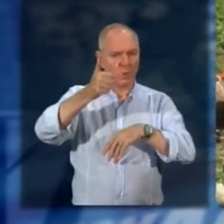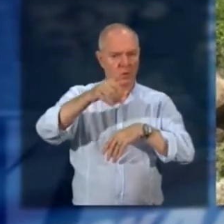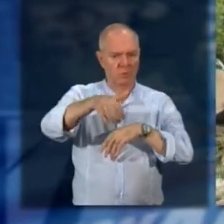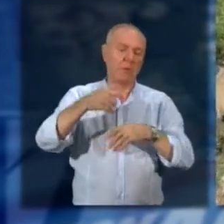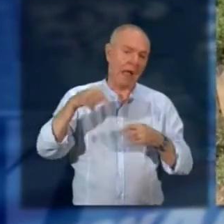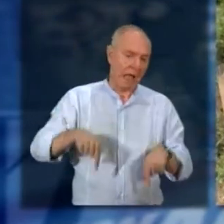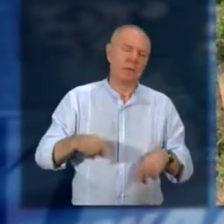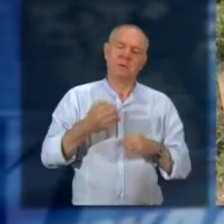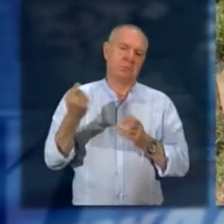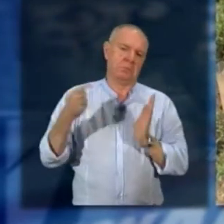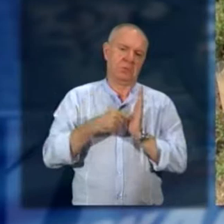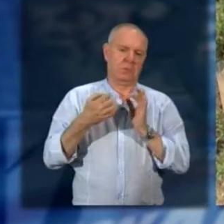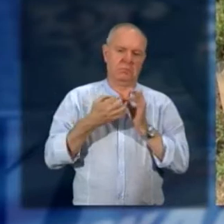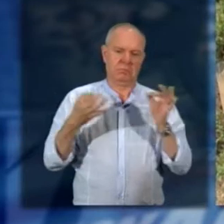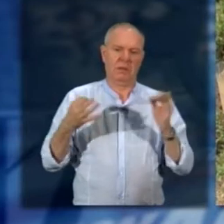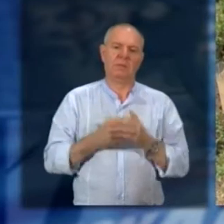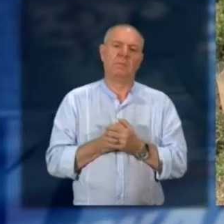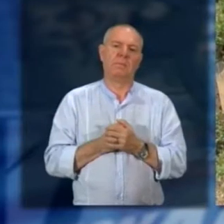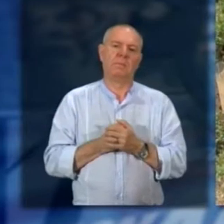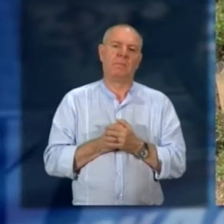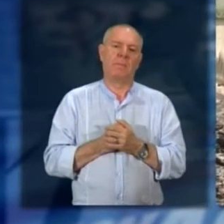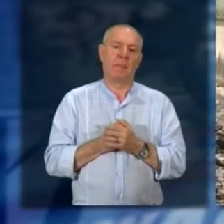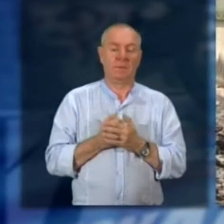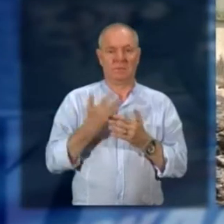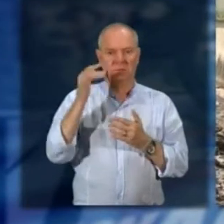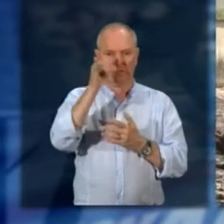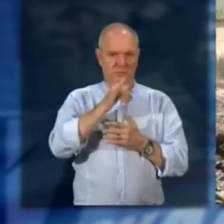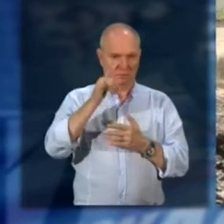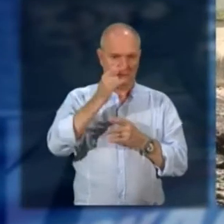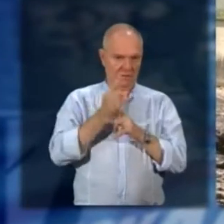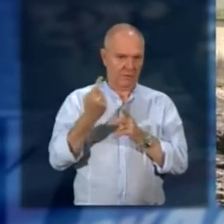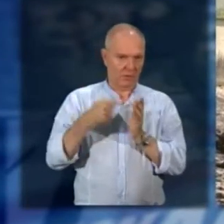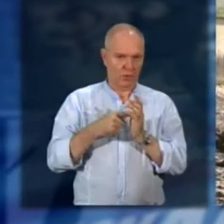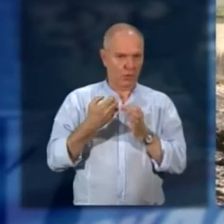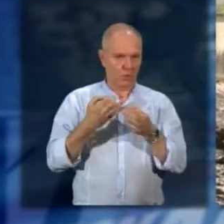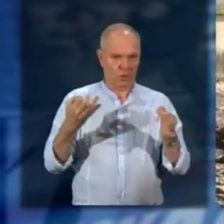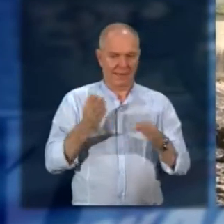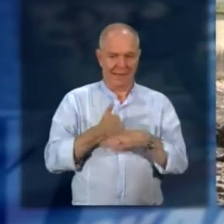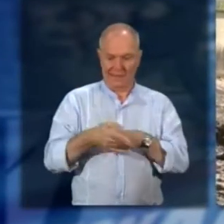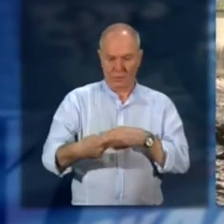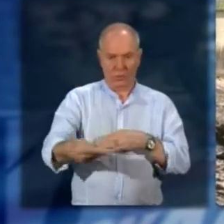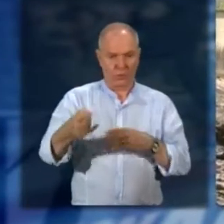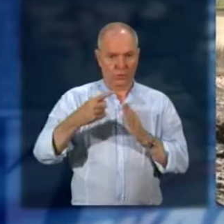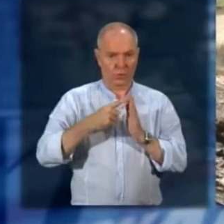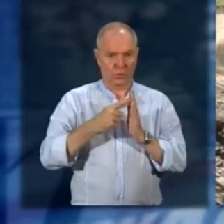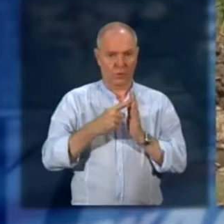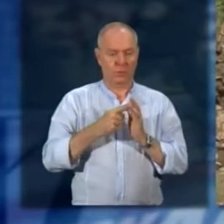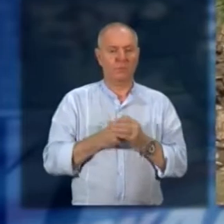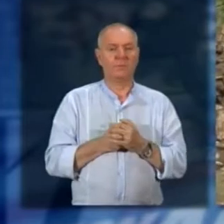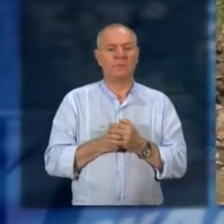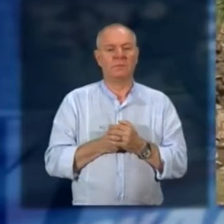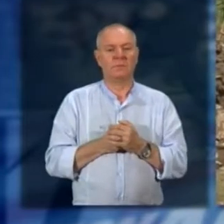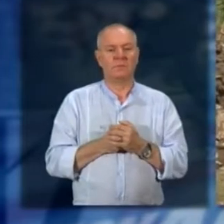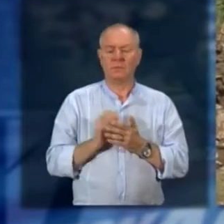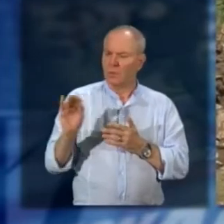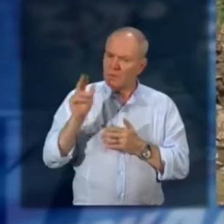situazione è tornata alla normalità o quantomeno tornerà alla normalità nelle prossime ore. Stata una